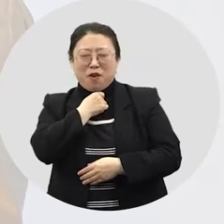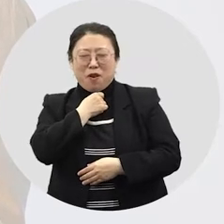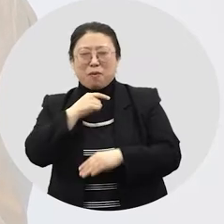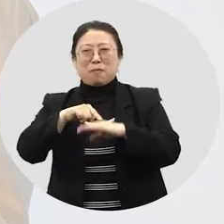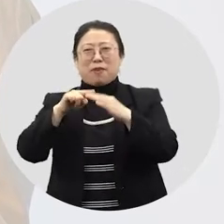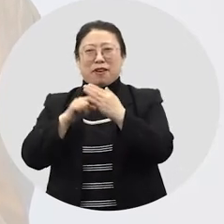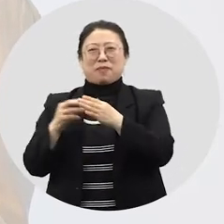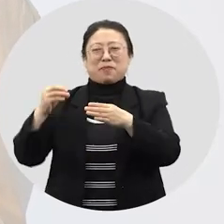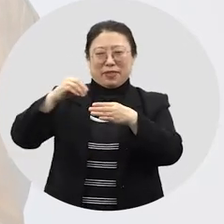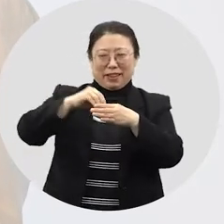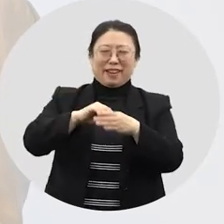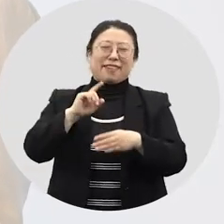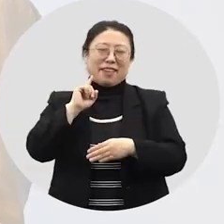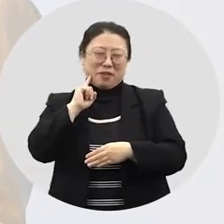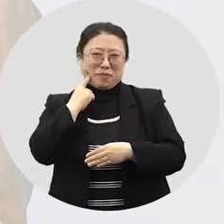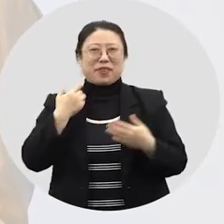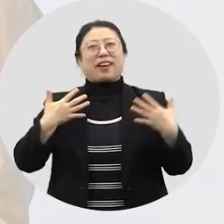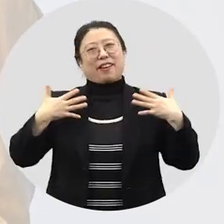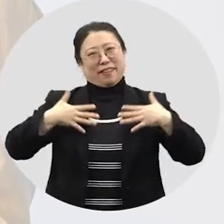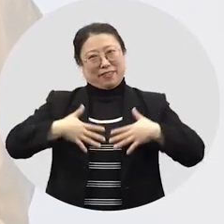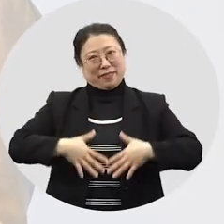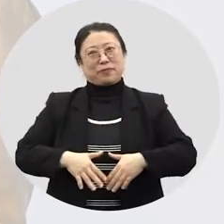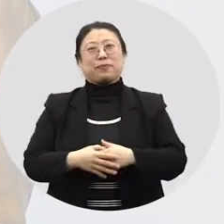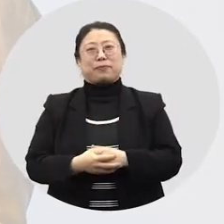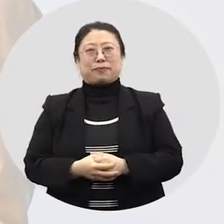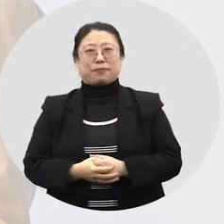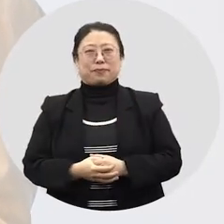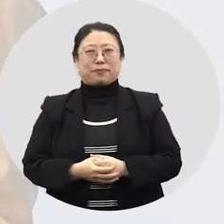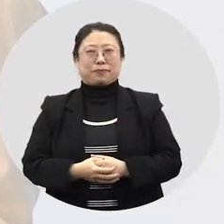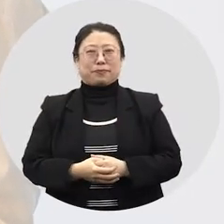마음을 담아서 곱게 설빔을 차려입는 거죠.